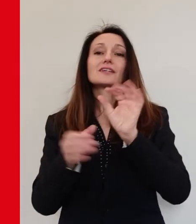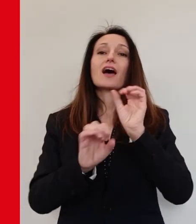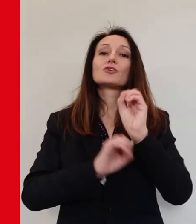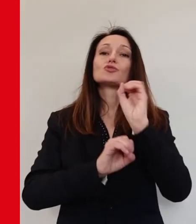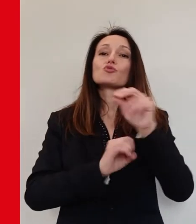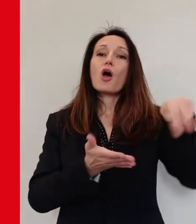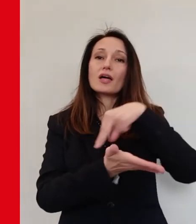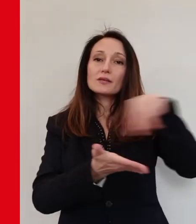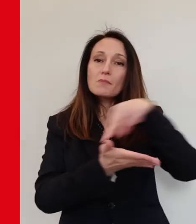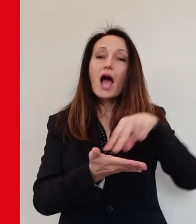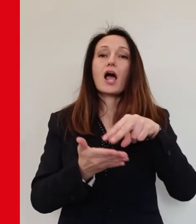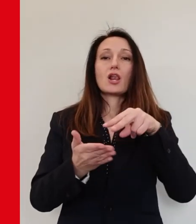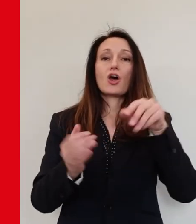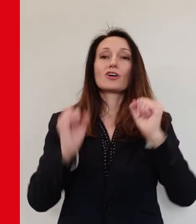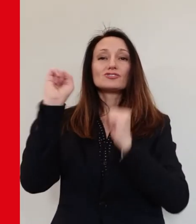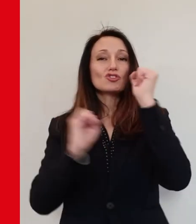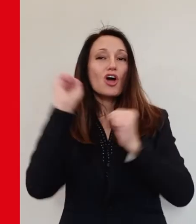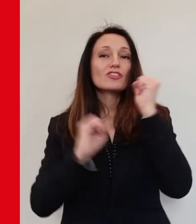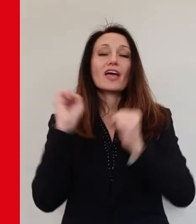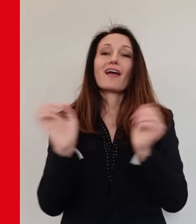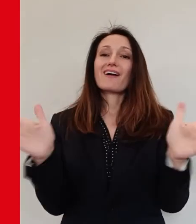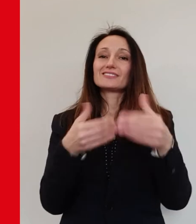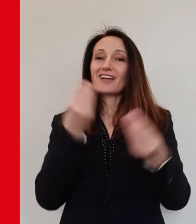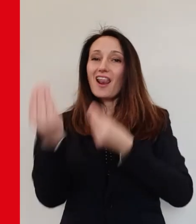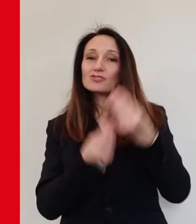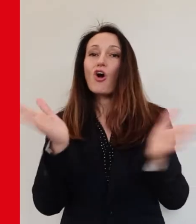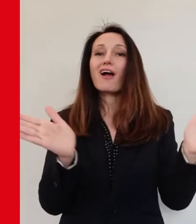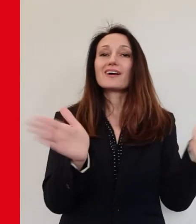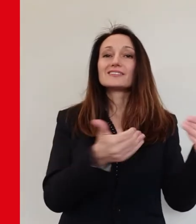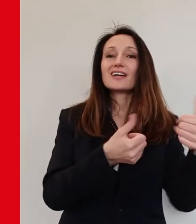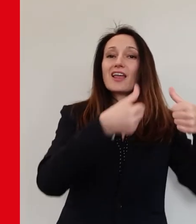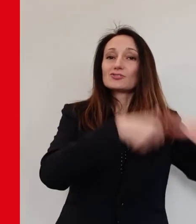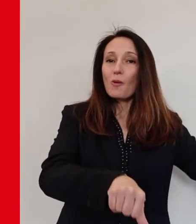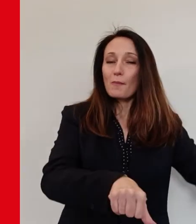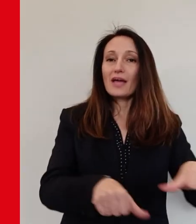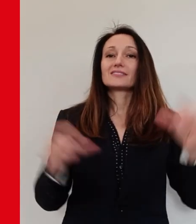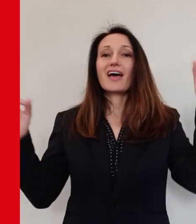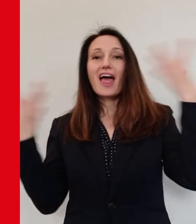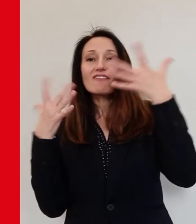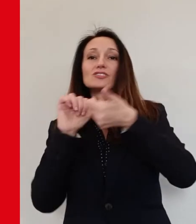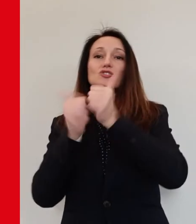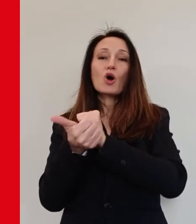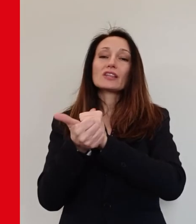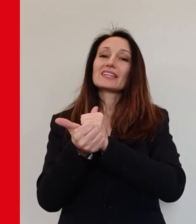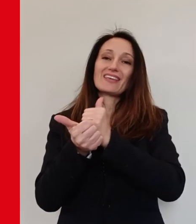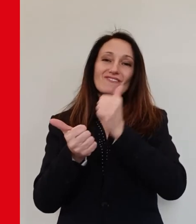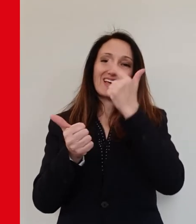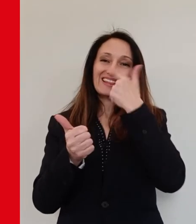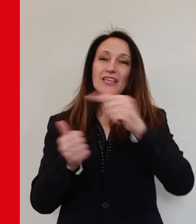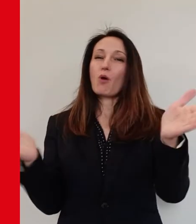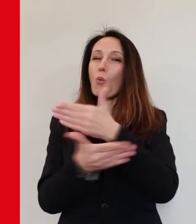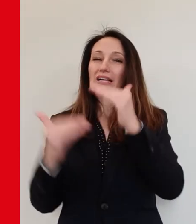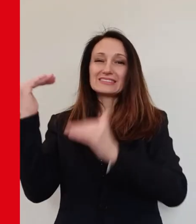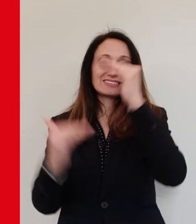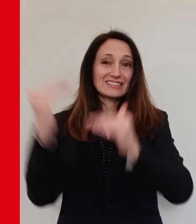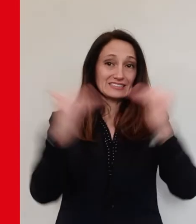sale scommesse, eventi e competizioni sportive di ogni ordine e disciplina. Tutte le scuole, università,